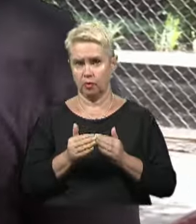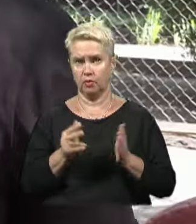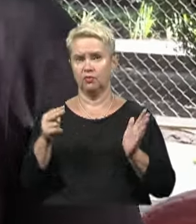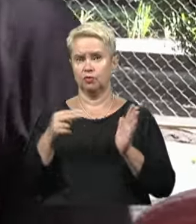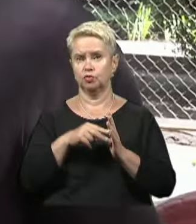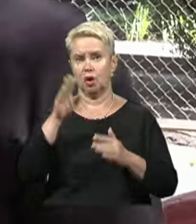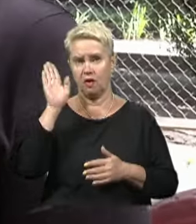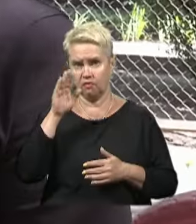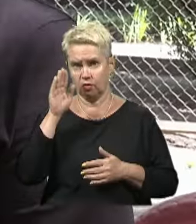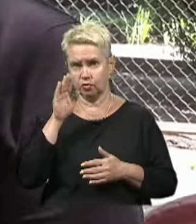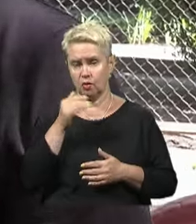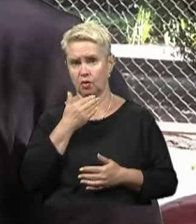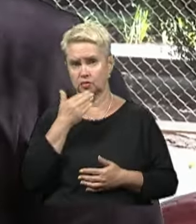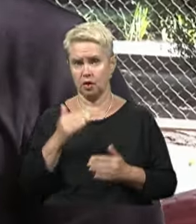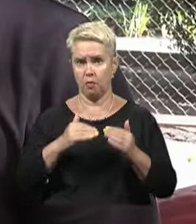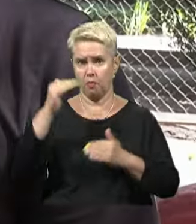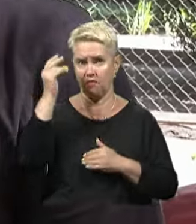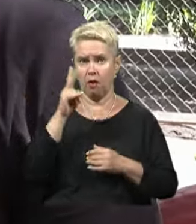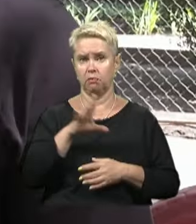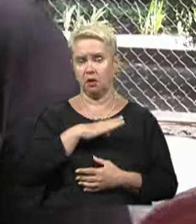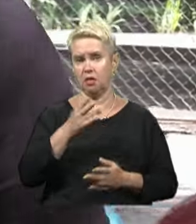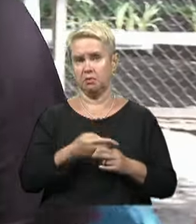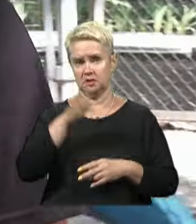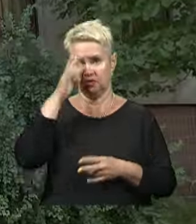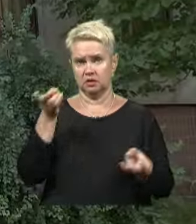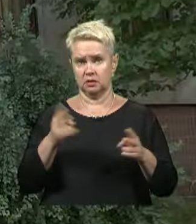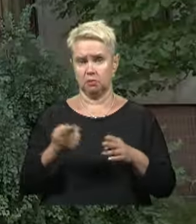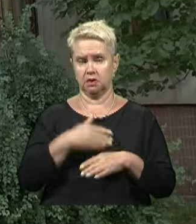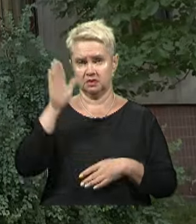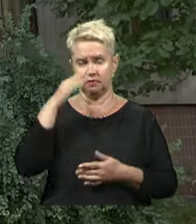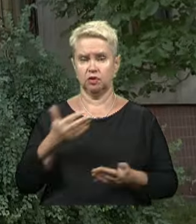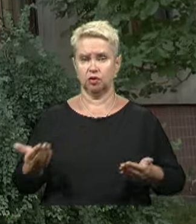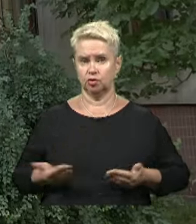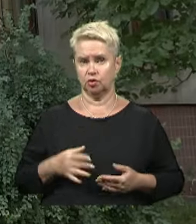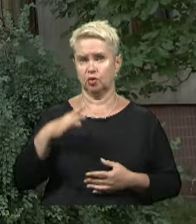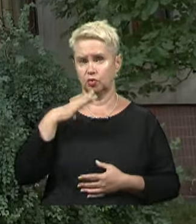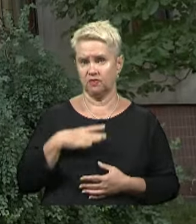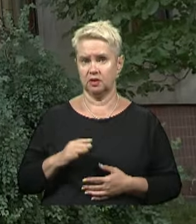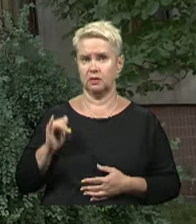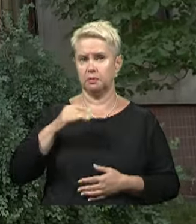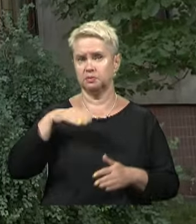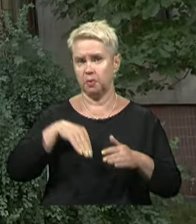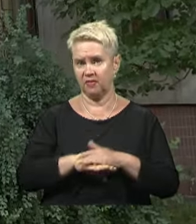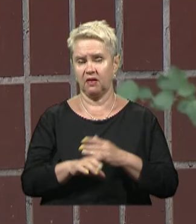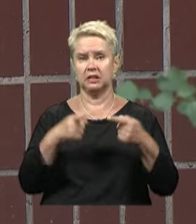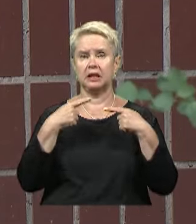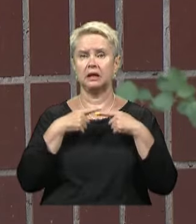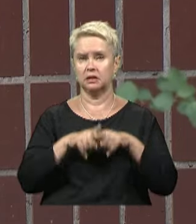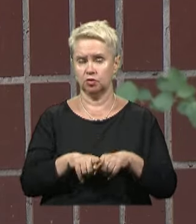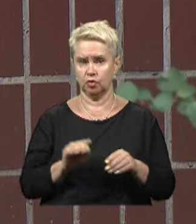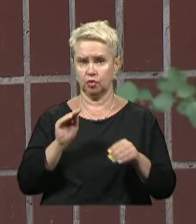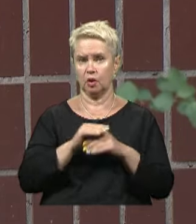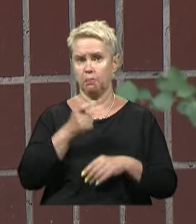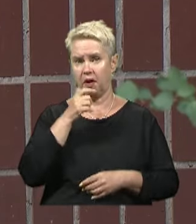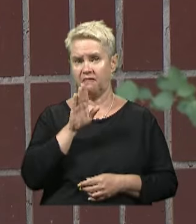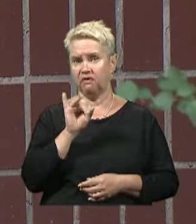включають воду, і останні поверхи як були без води, так і лишаються без неї. Жителям доводиться набирати з підвалу технічну, додає